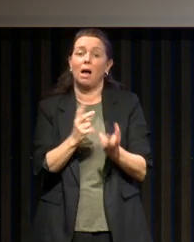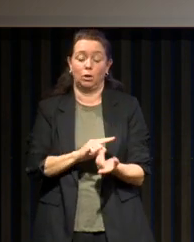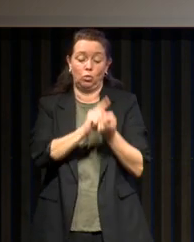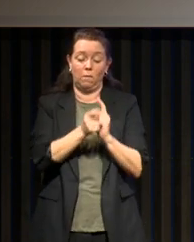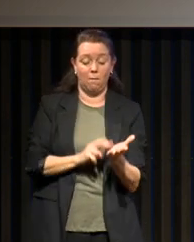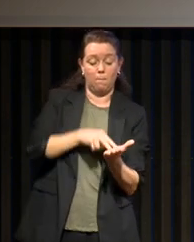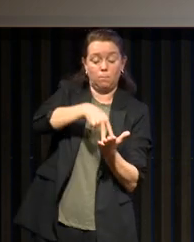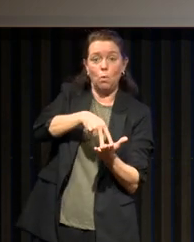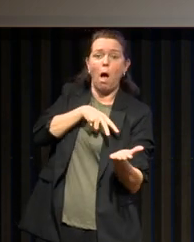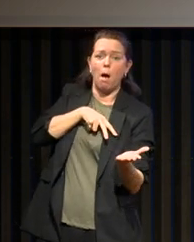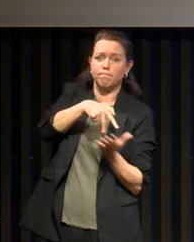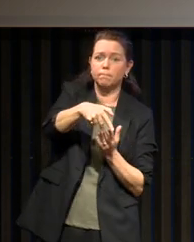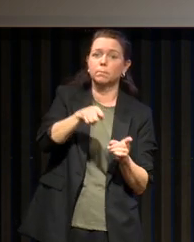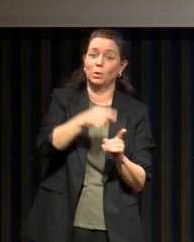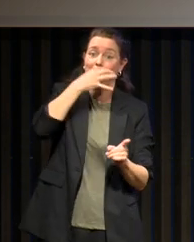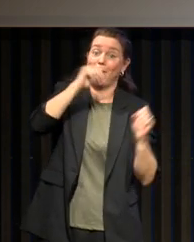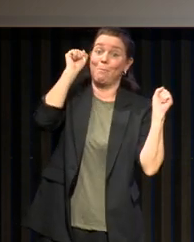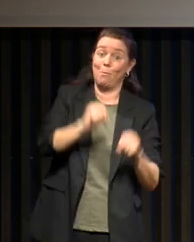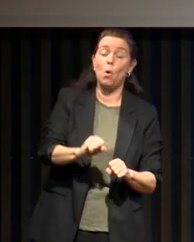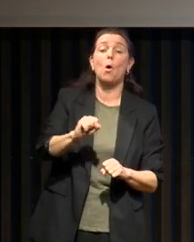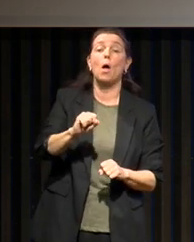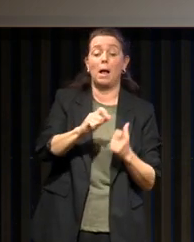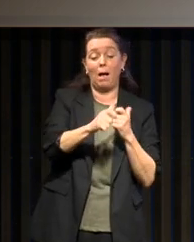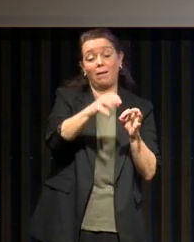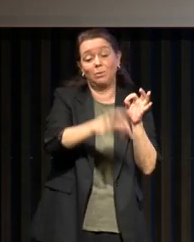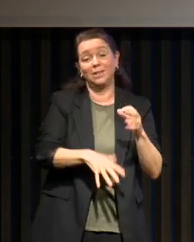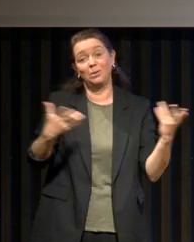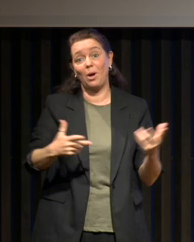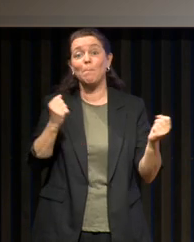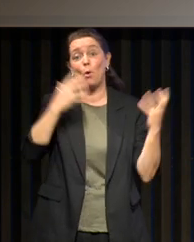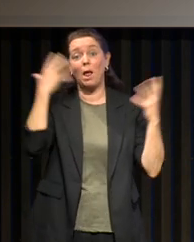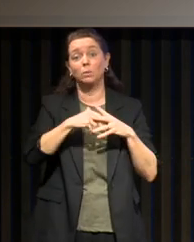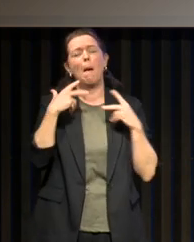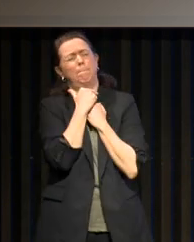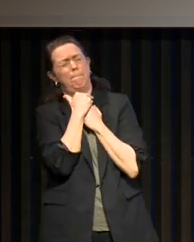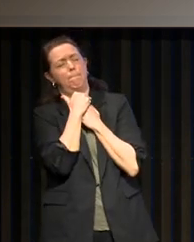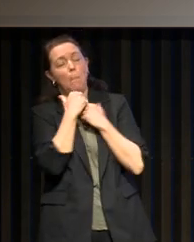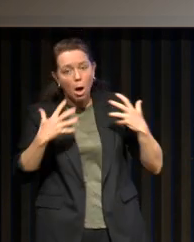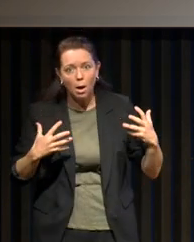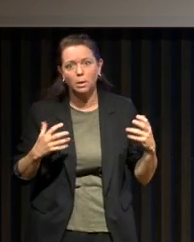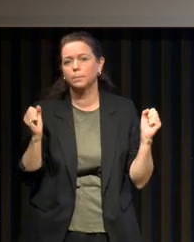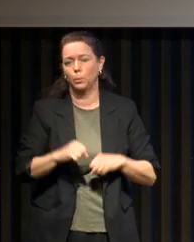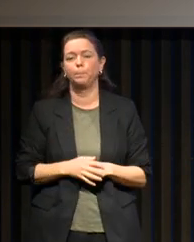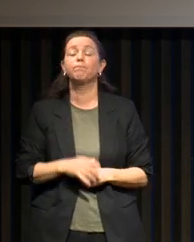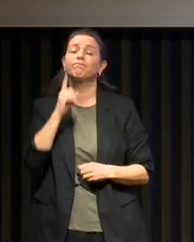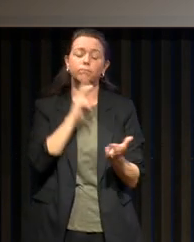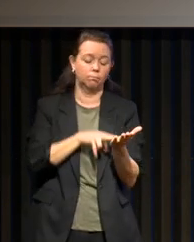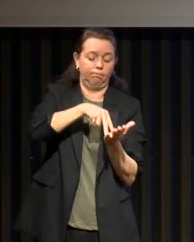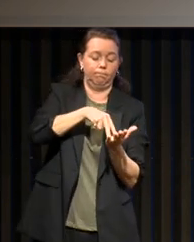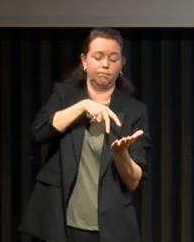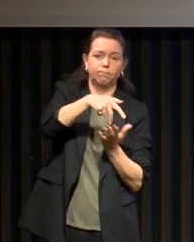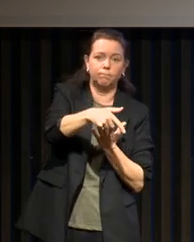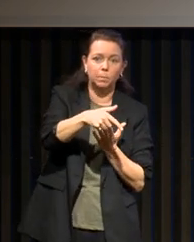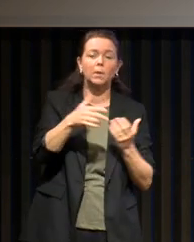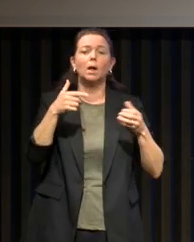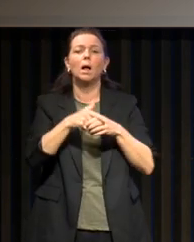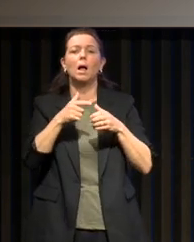parler, c'est qu'on peut s'étouffer la nuit. C'est-à-dire qu'avec la station bipède, notre larynx se met en